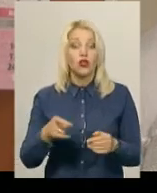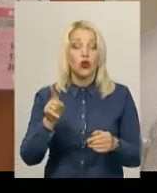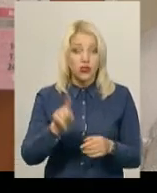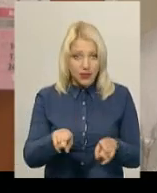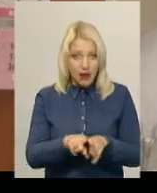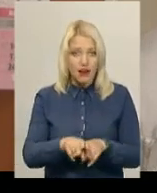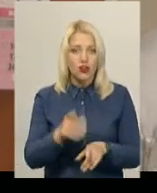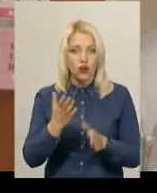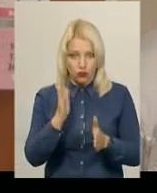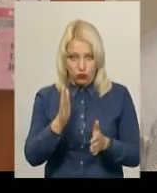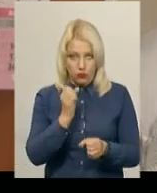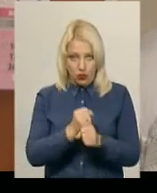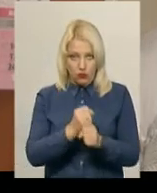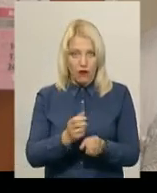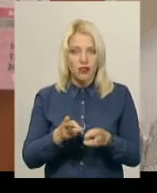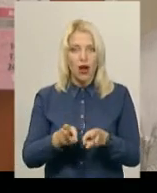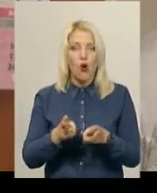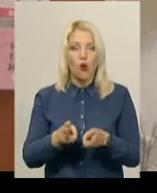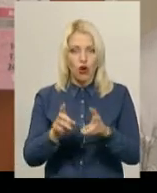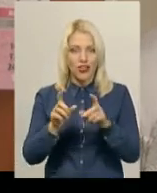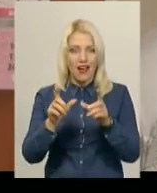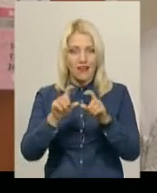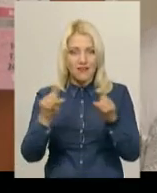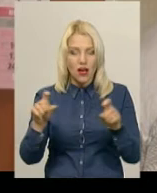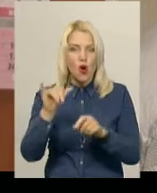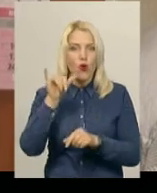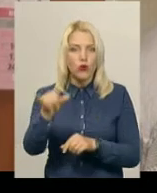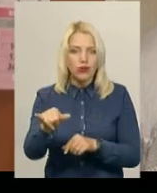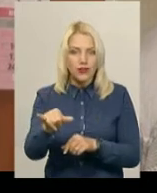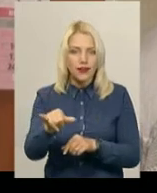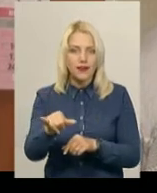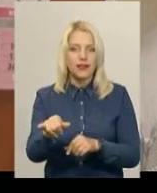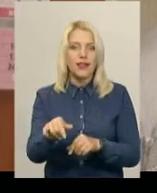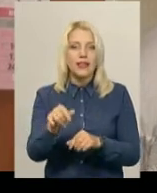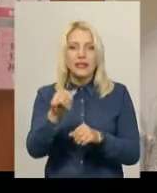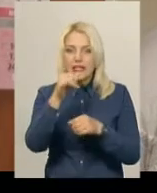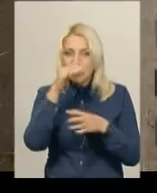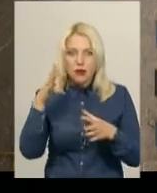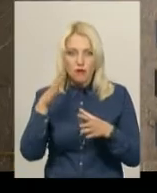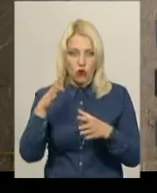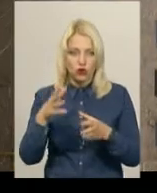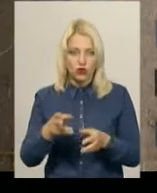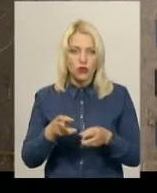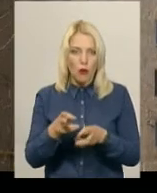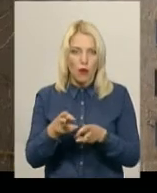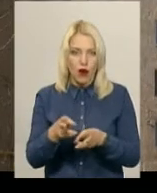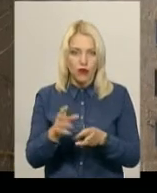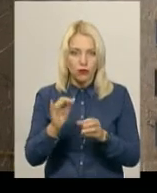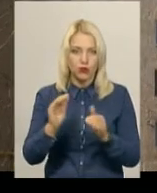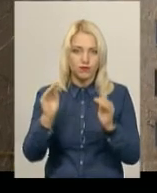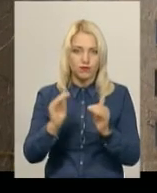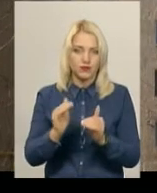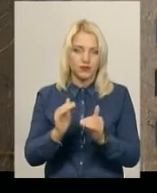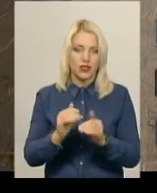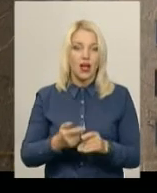працювати, наприклад, котельні, то тоді буде зникати газ, вони не запустяться індивідуальні котли. Тамер Шепетівки запевняє, коли